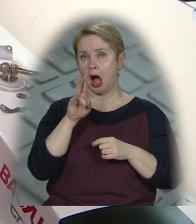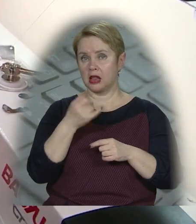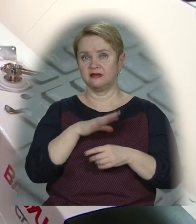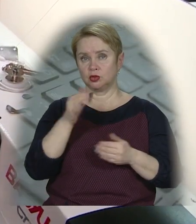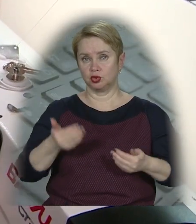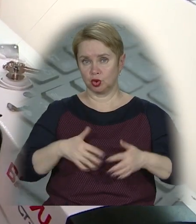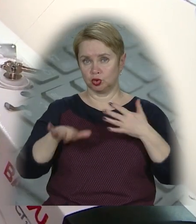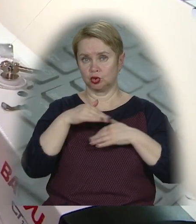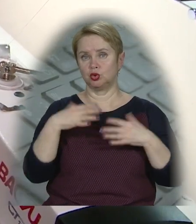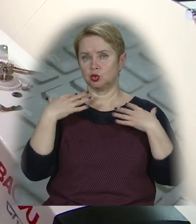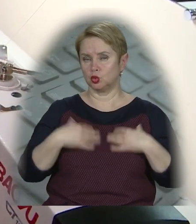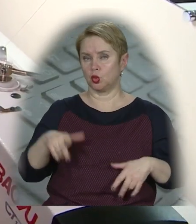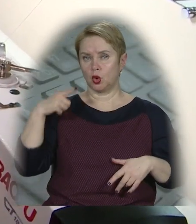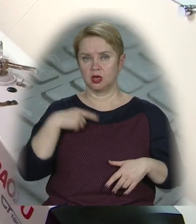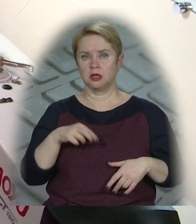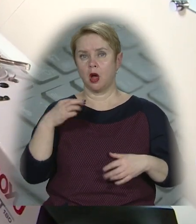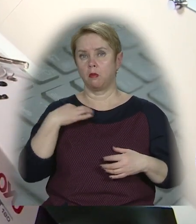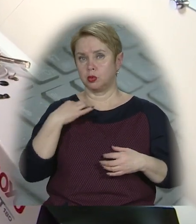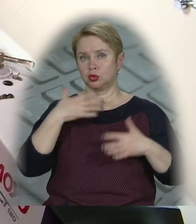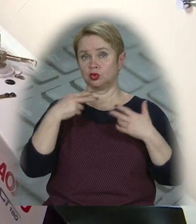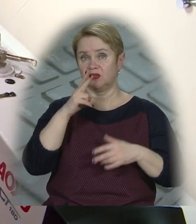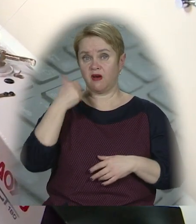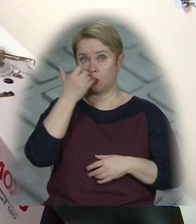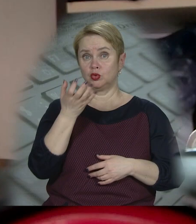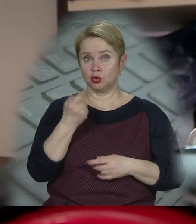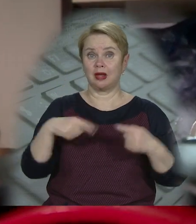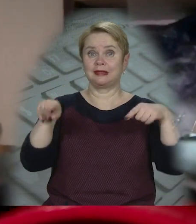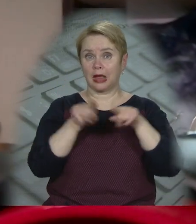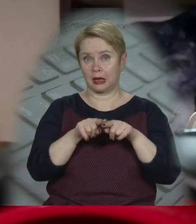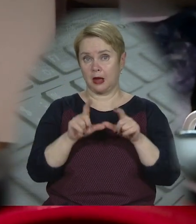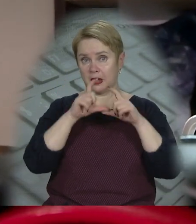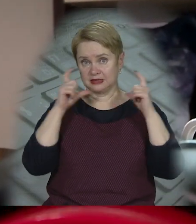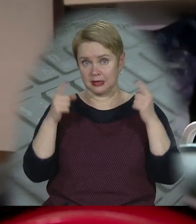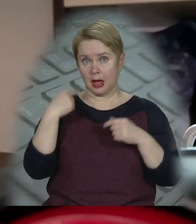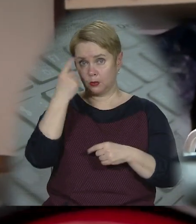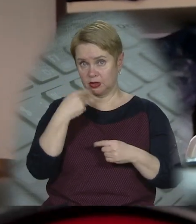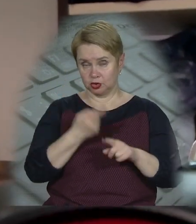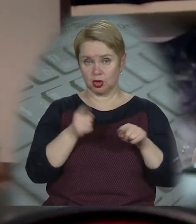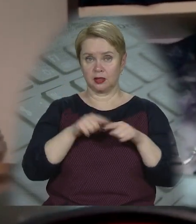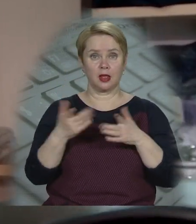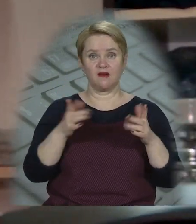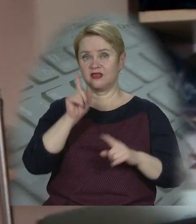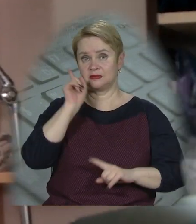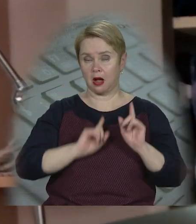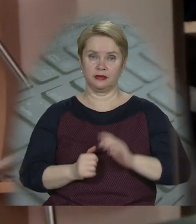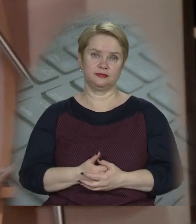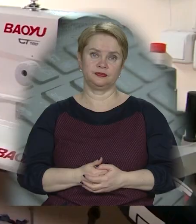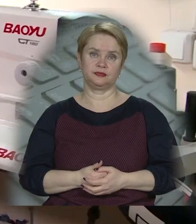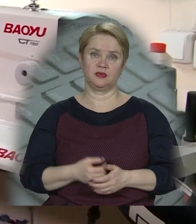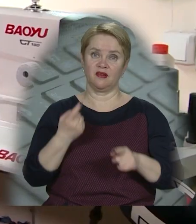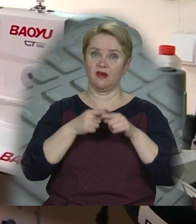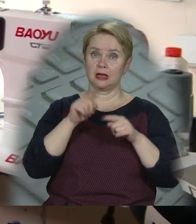Алла все життя шиє сукні, костюми, блузи. А вже два роки ще й ось такі аксесуари на обличчя, на будь-який смак.